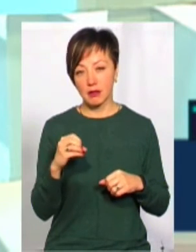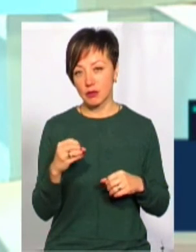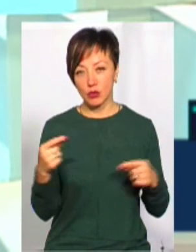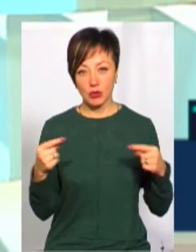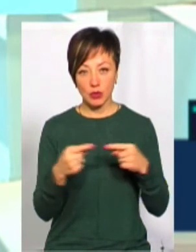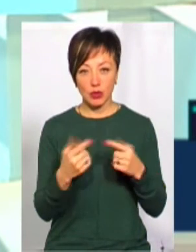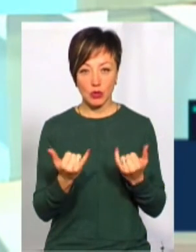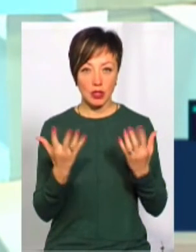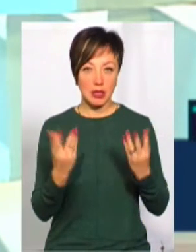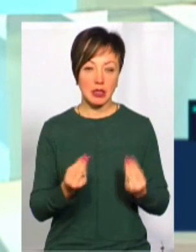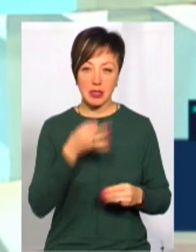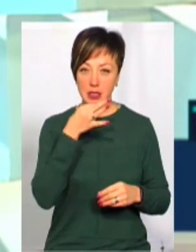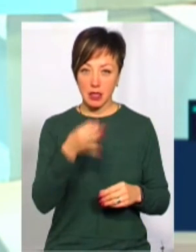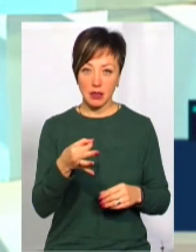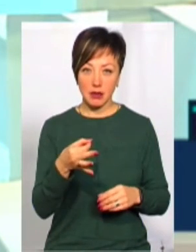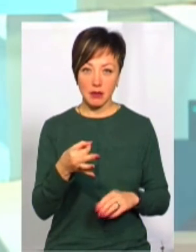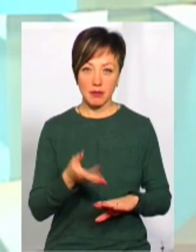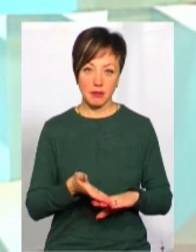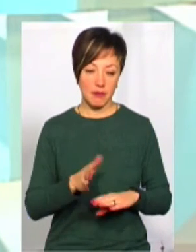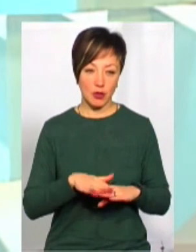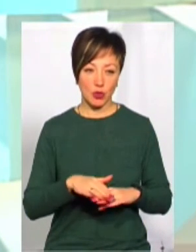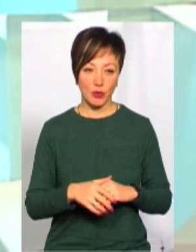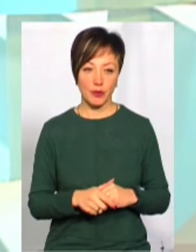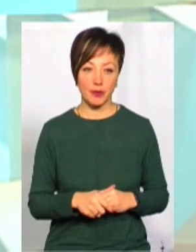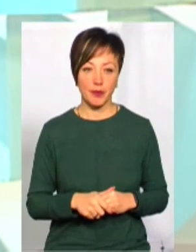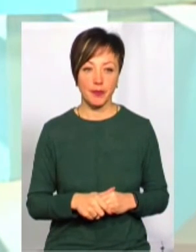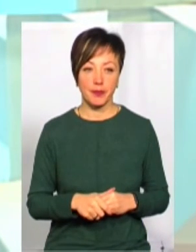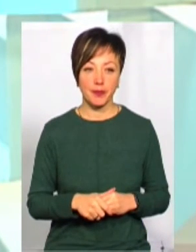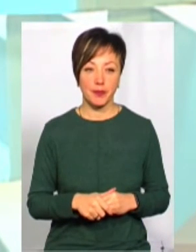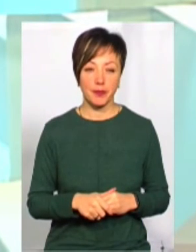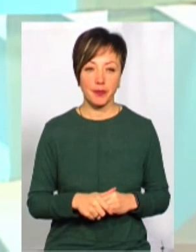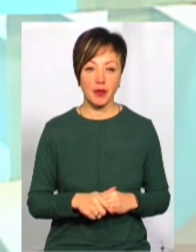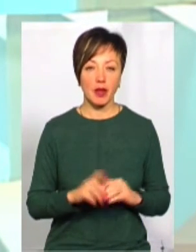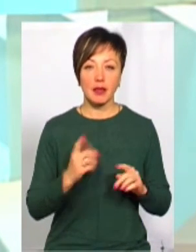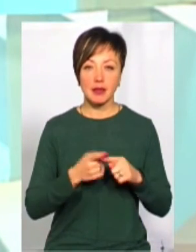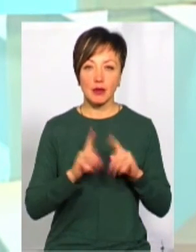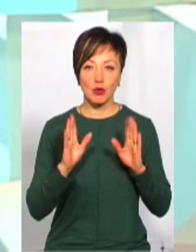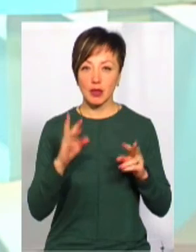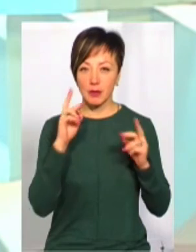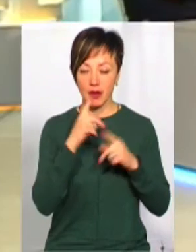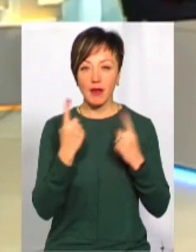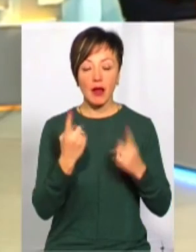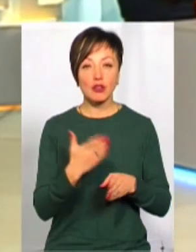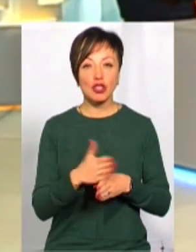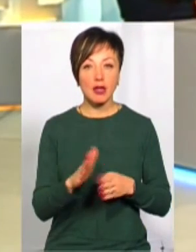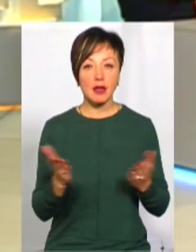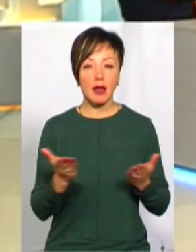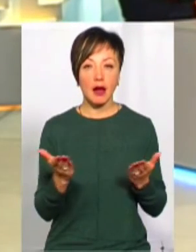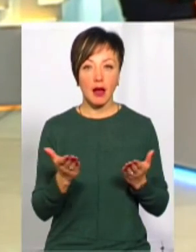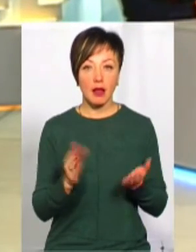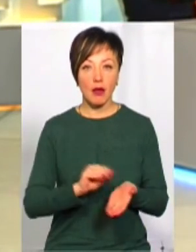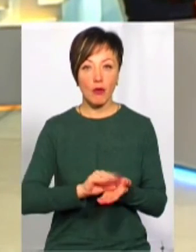на сьогоднішній день сказати досить проблематично, і то буде неправильно. От левова частка, яка